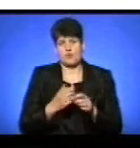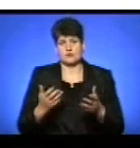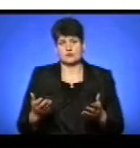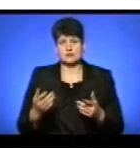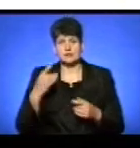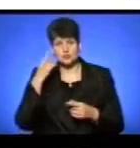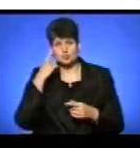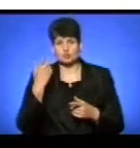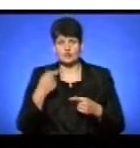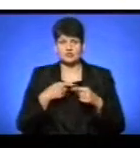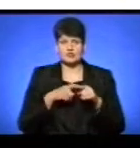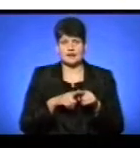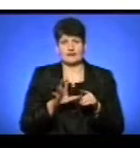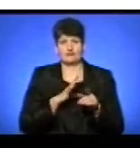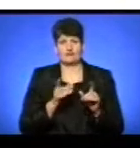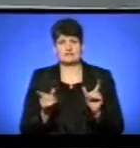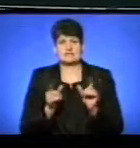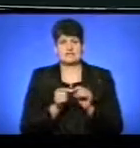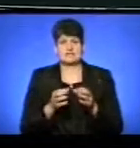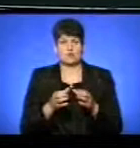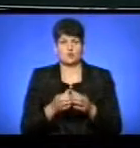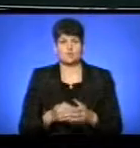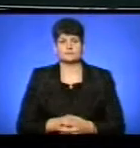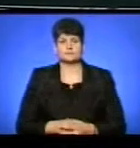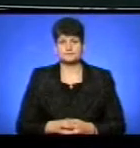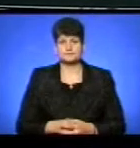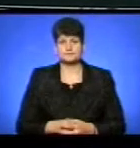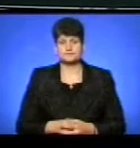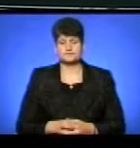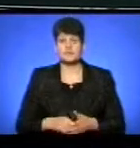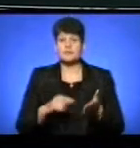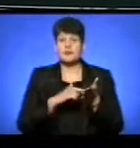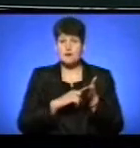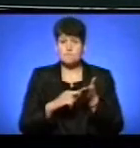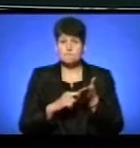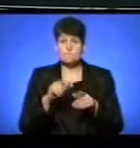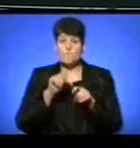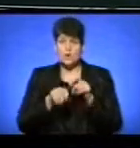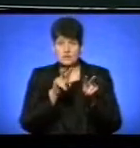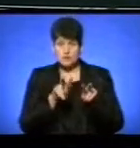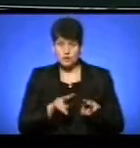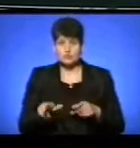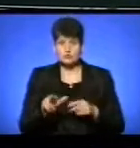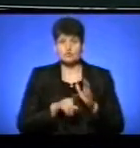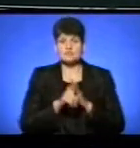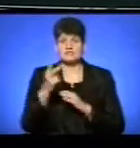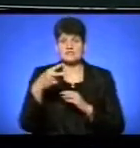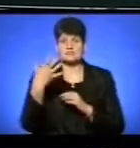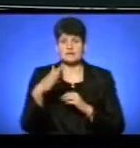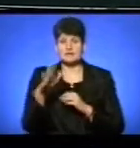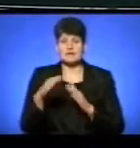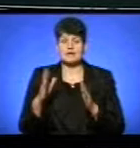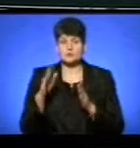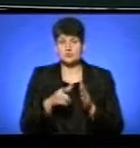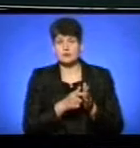інженера, який був закріплений за групою. Зазначу, моніторинг доріг розпочався 25 вересня і триватиме